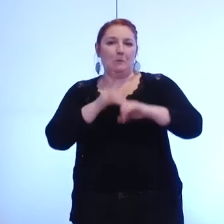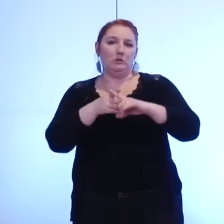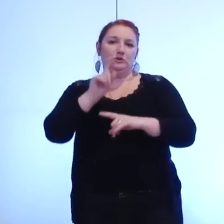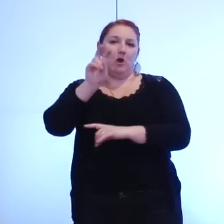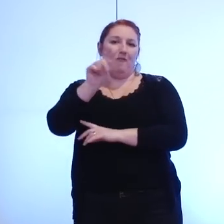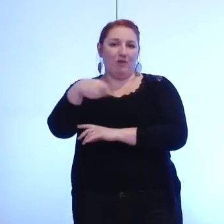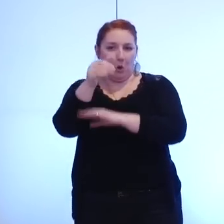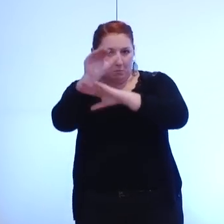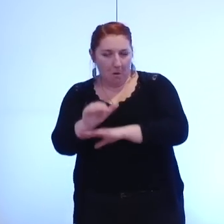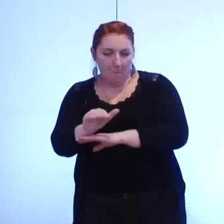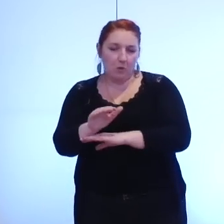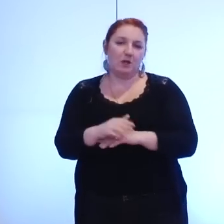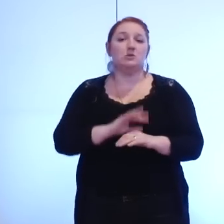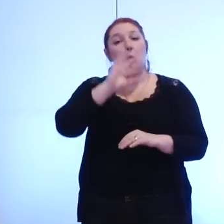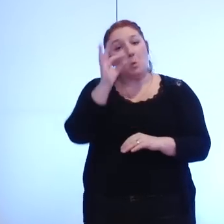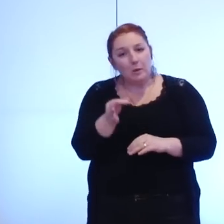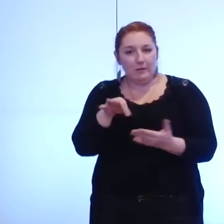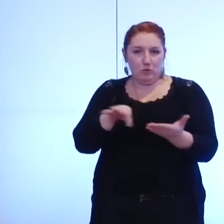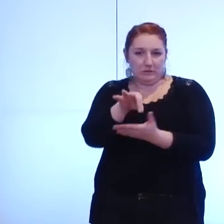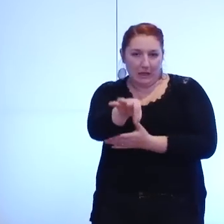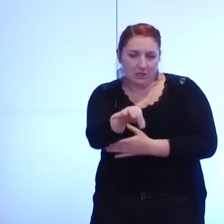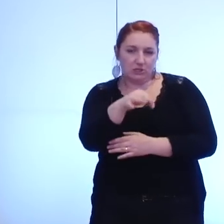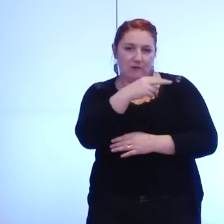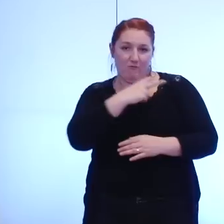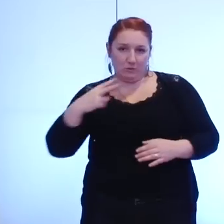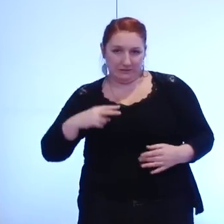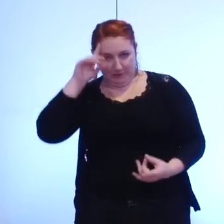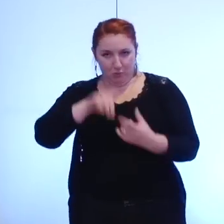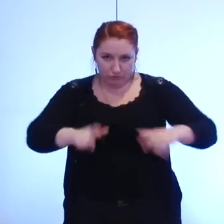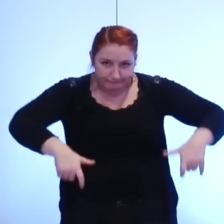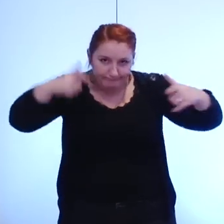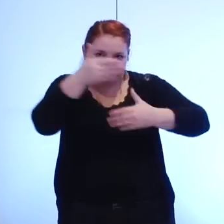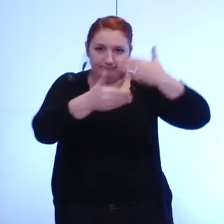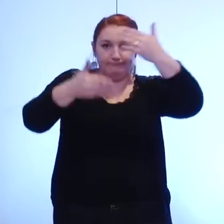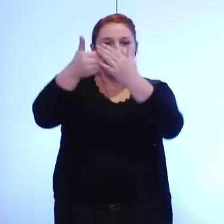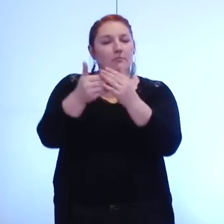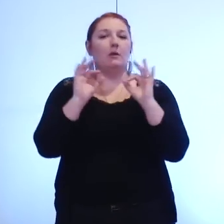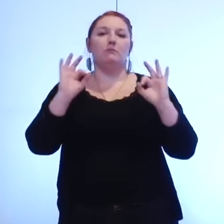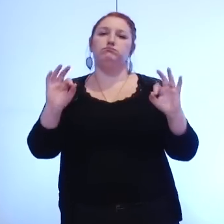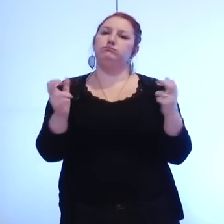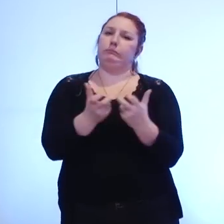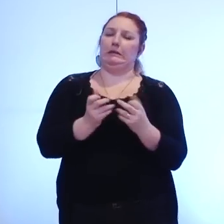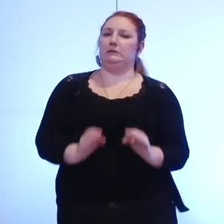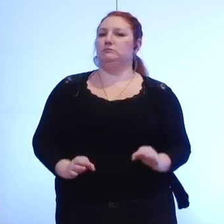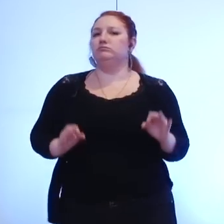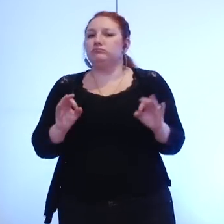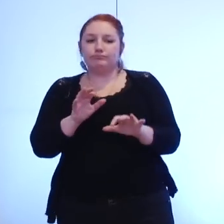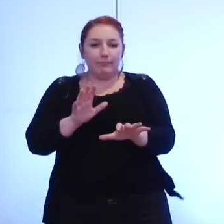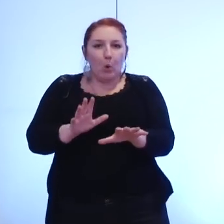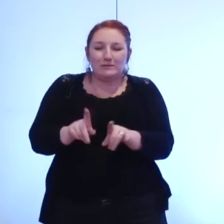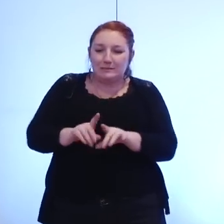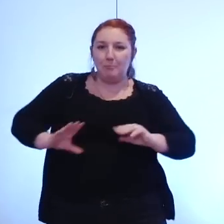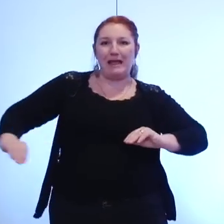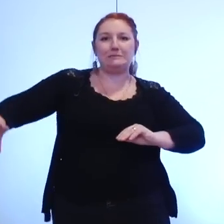une stratégie foncière permettant la construction de logements abordables et répartis sur tout le territoire oui il une politique